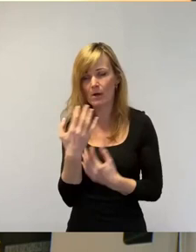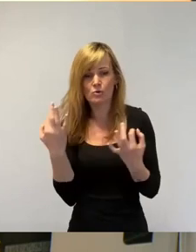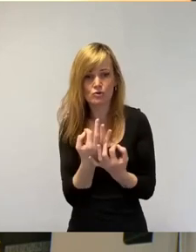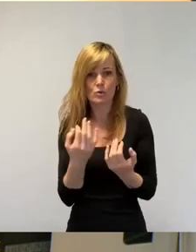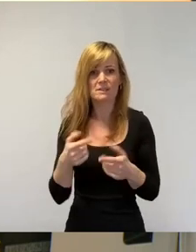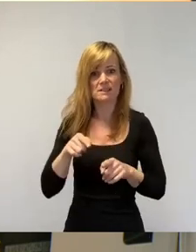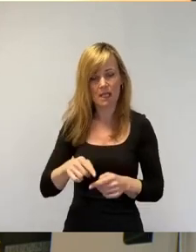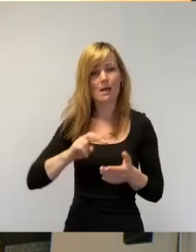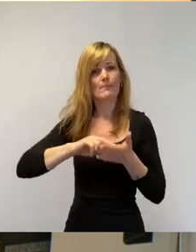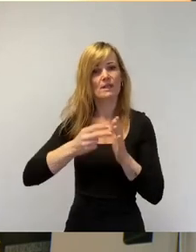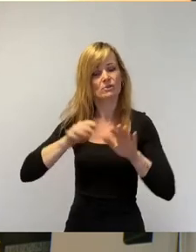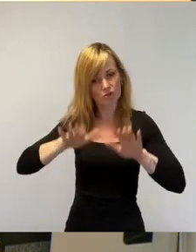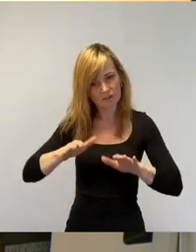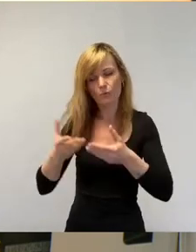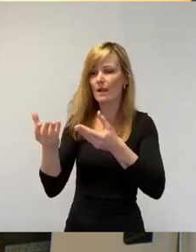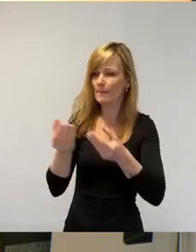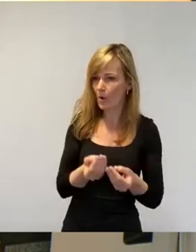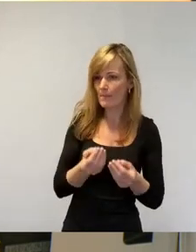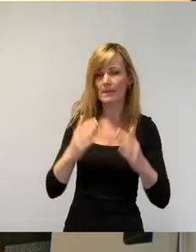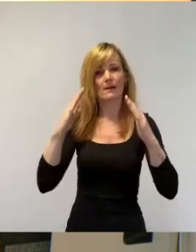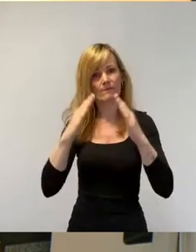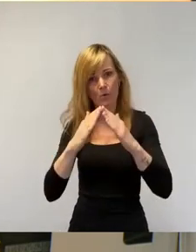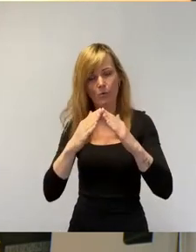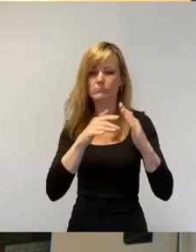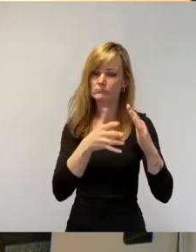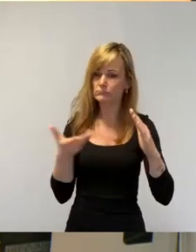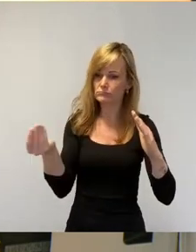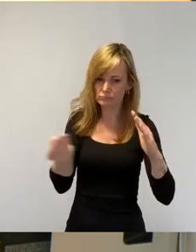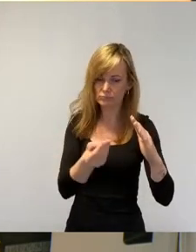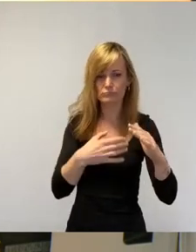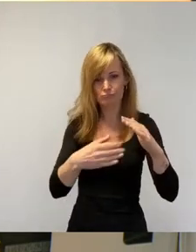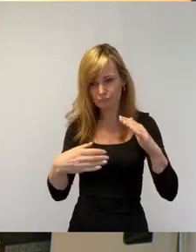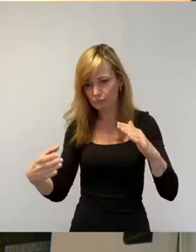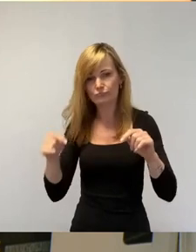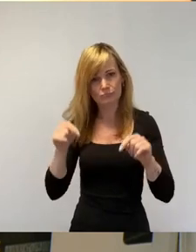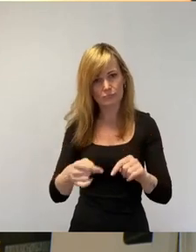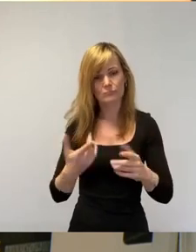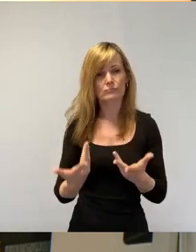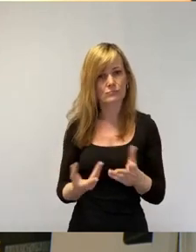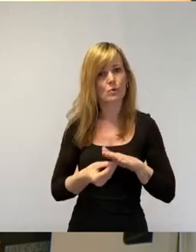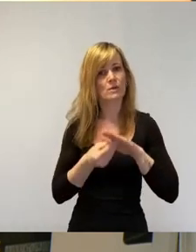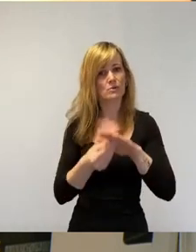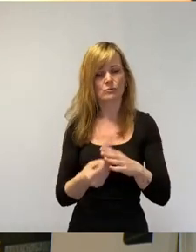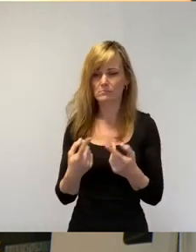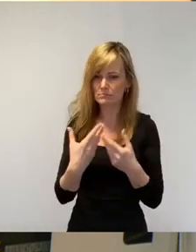ein Dach über dem Kopf und die hier Unterstützung bekommen, über die sie sehr, sehr froh sind.